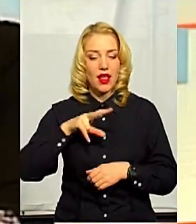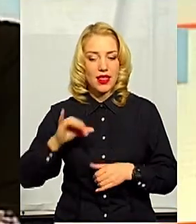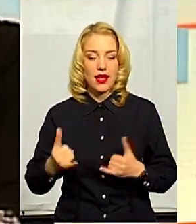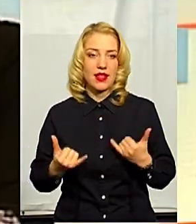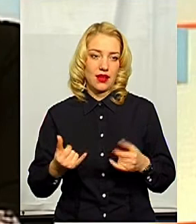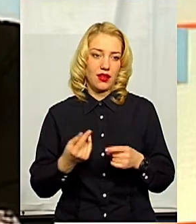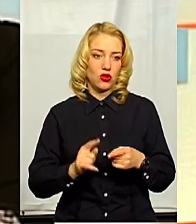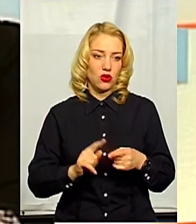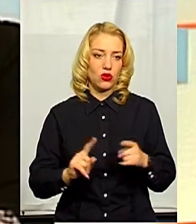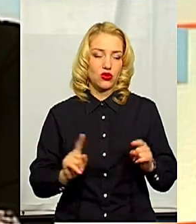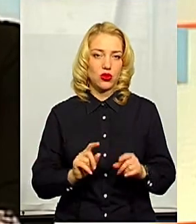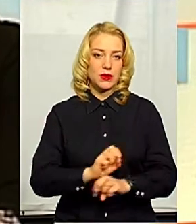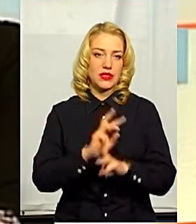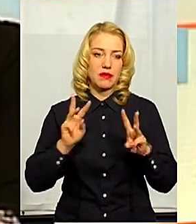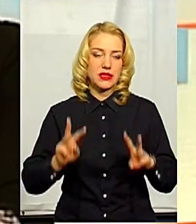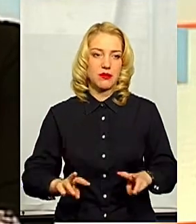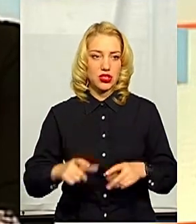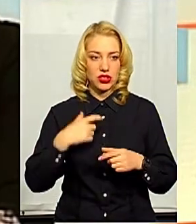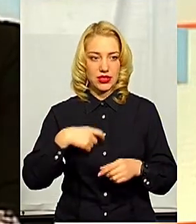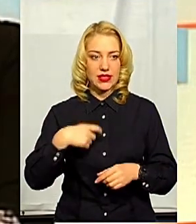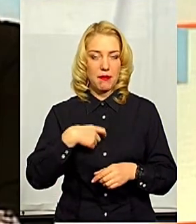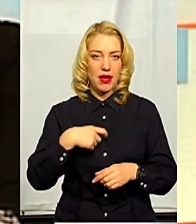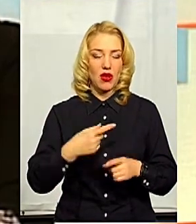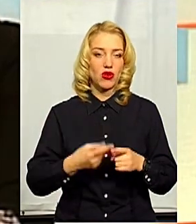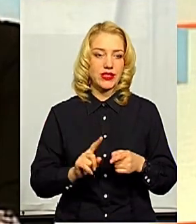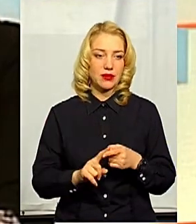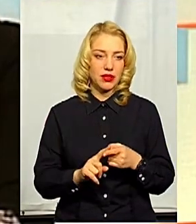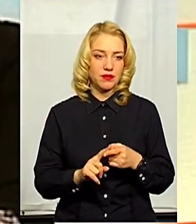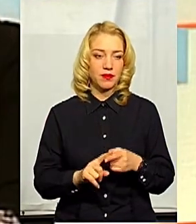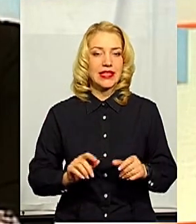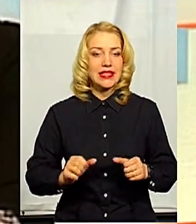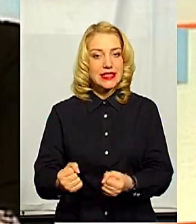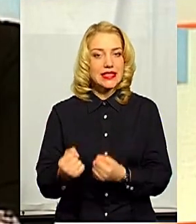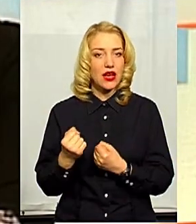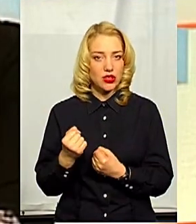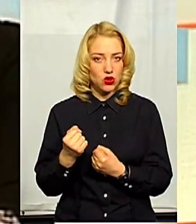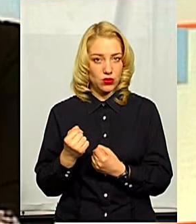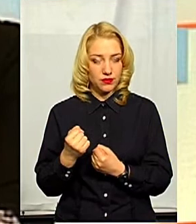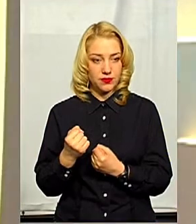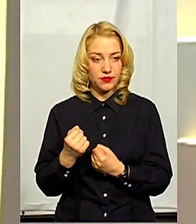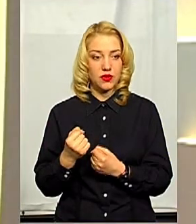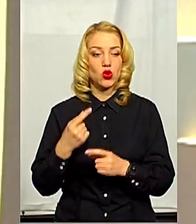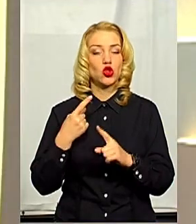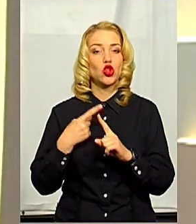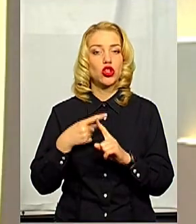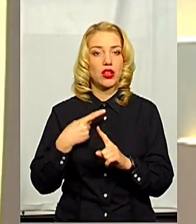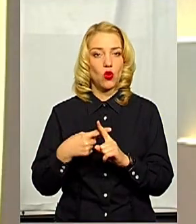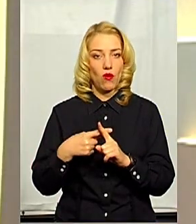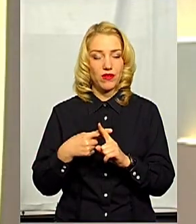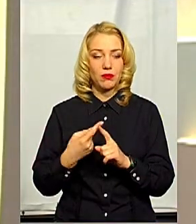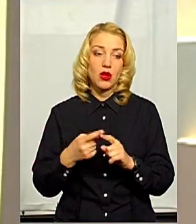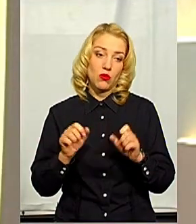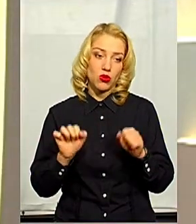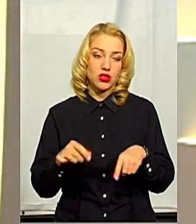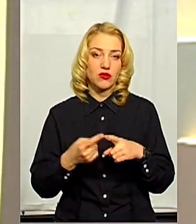для того, щоб забезпечити себе таким захистом додатково, можливо,